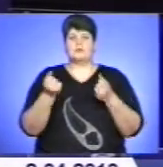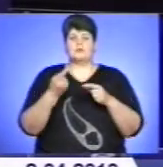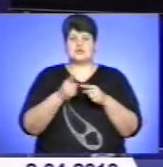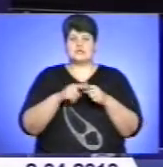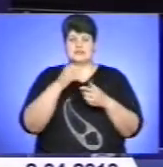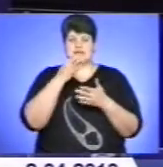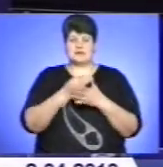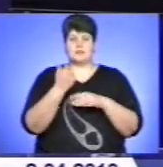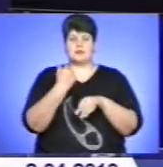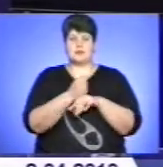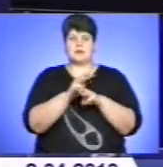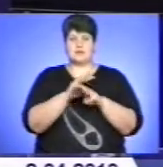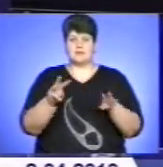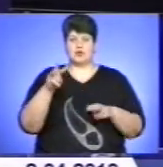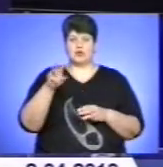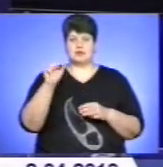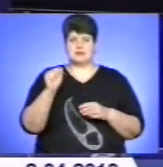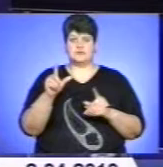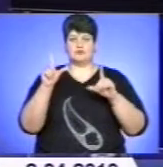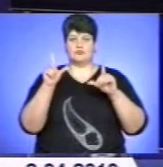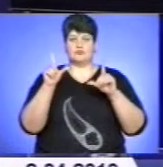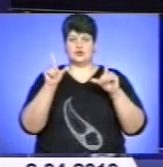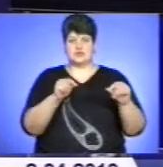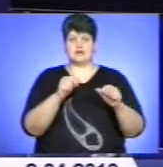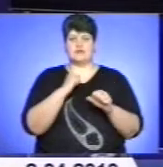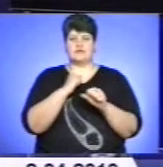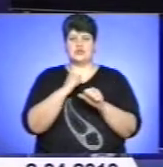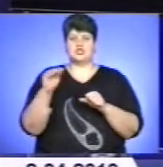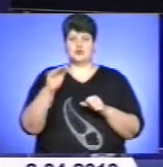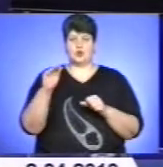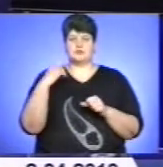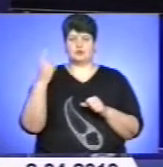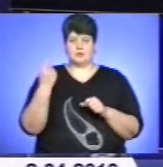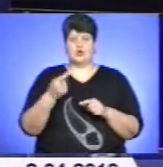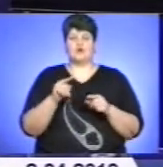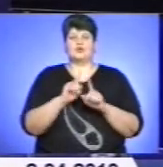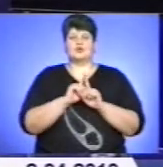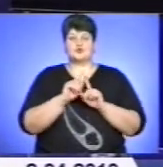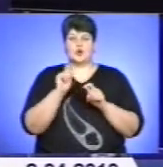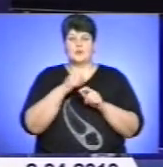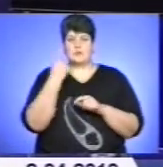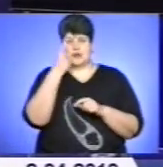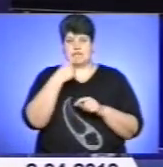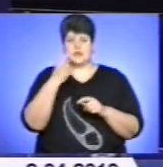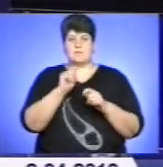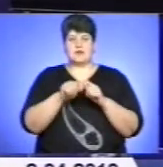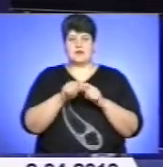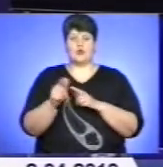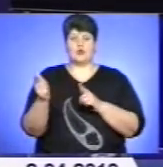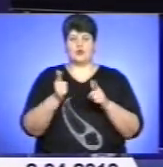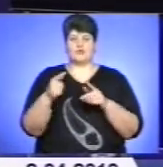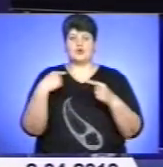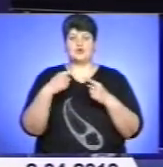Микола Азаров під час робочої поїздки до Житомирської області. Очільник уряду особисто перевірив готовність органів місцевого